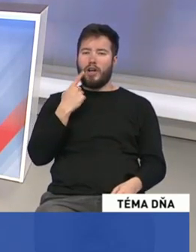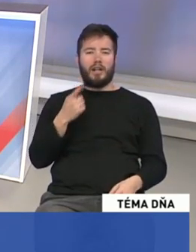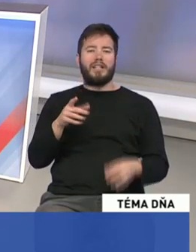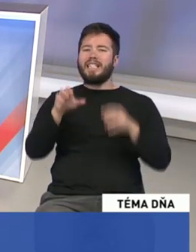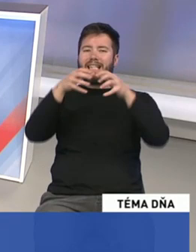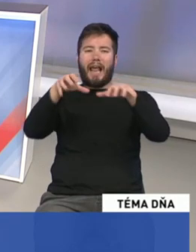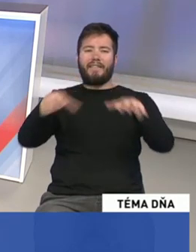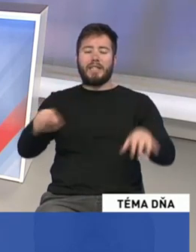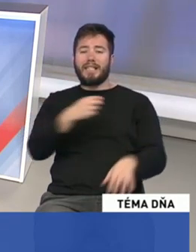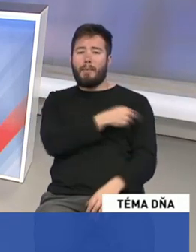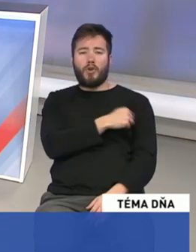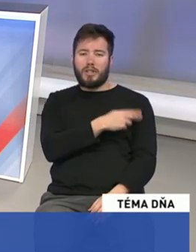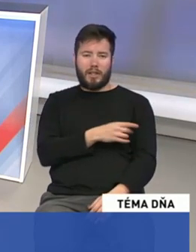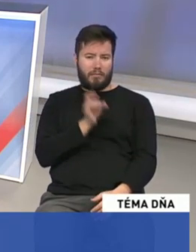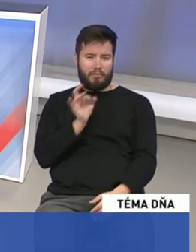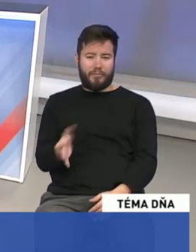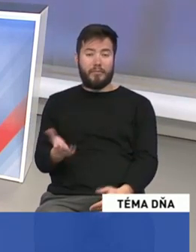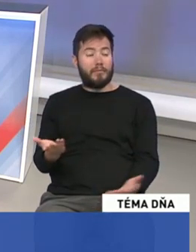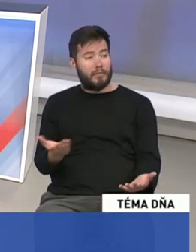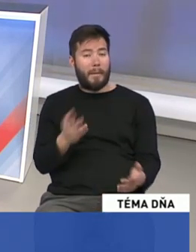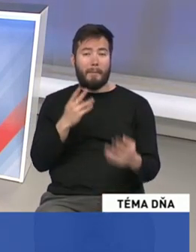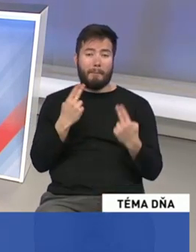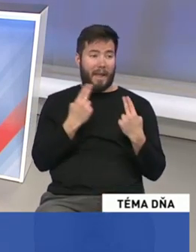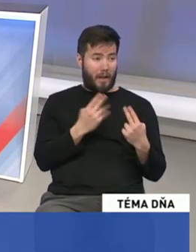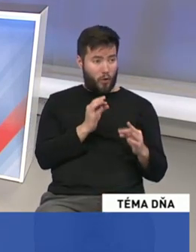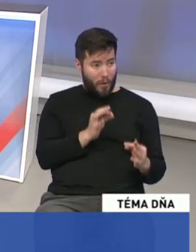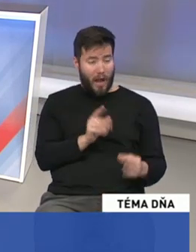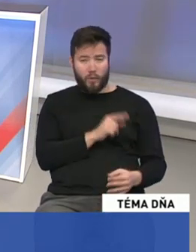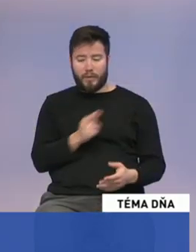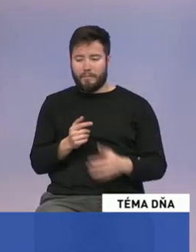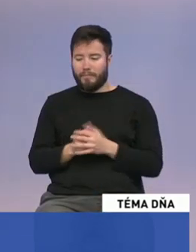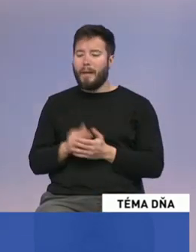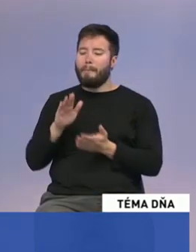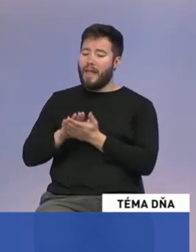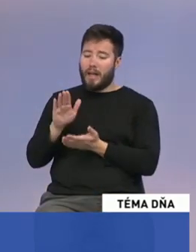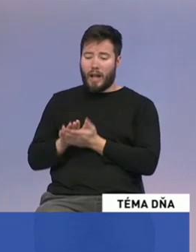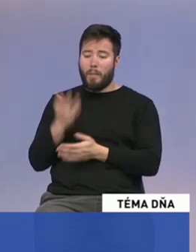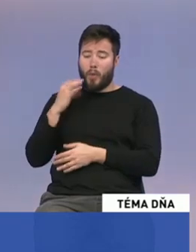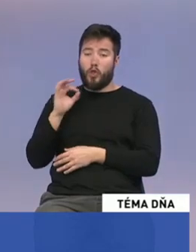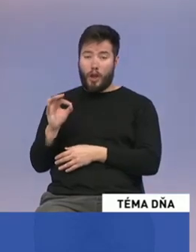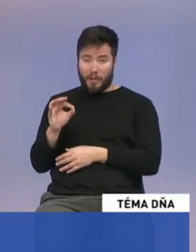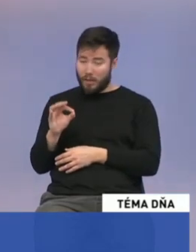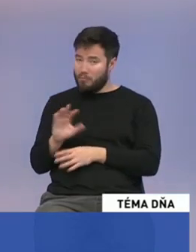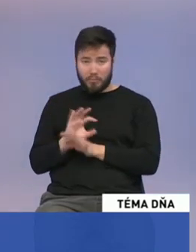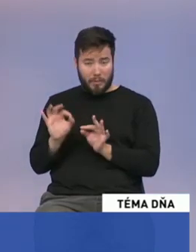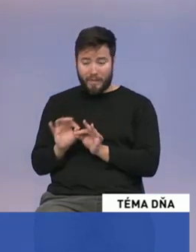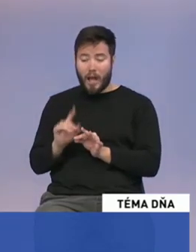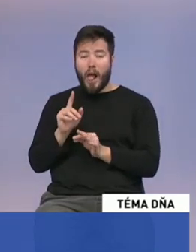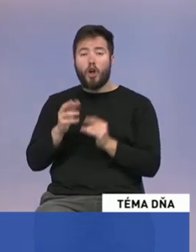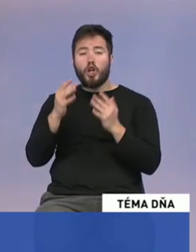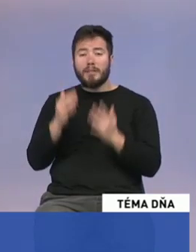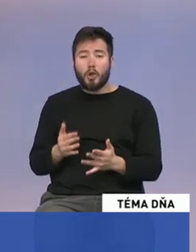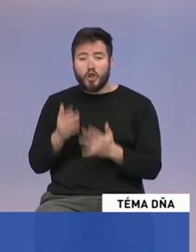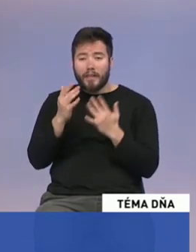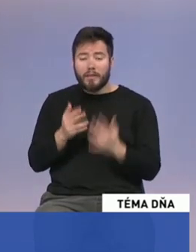dobrý materiál? Púďte sa, materiál je veľmi dobrý, ale ja som bol veľmi prekvapený, keď prišiel rozpočet a pre rozpočet do